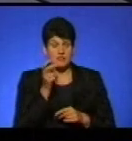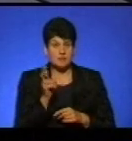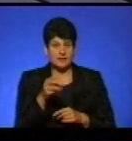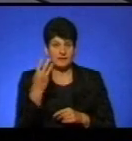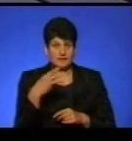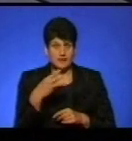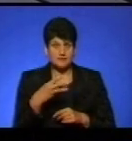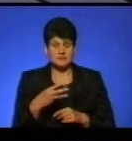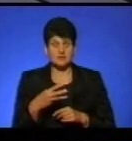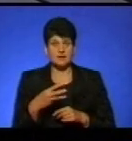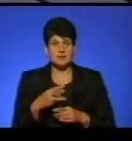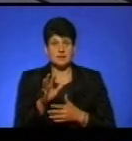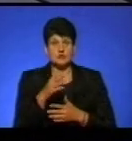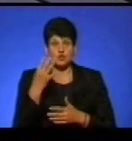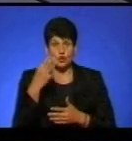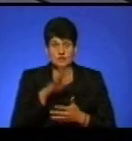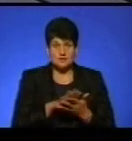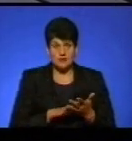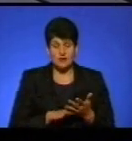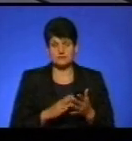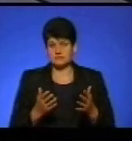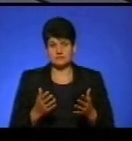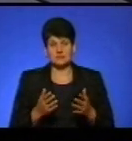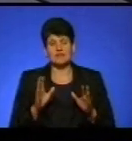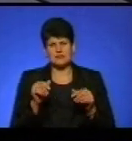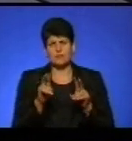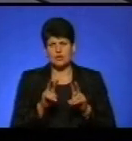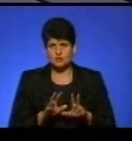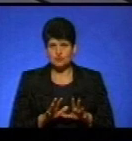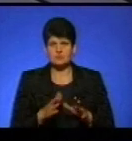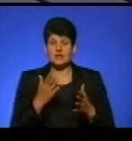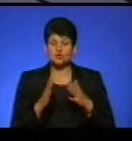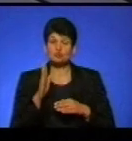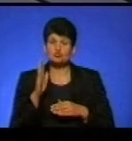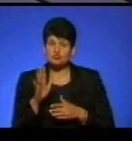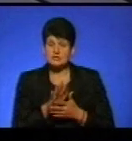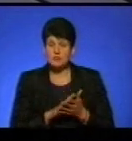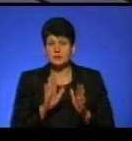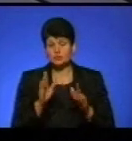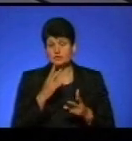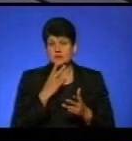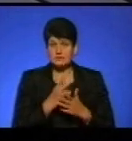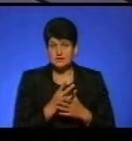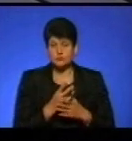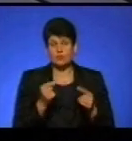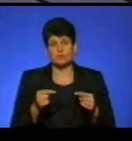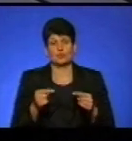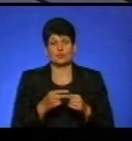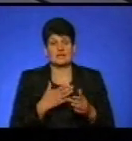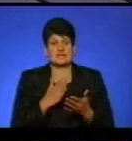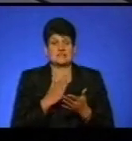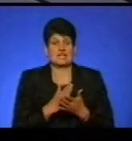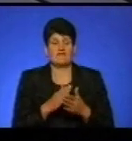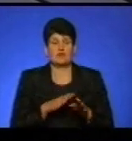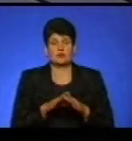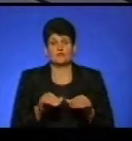що зразу знайдеться 40 заяв, і ми змушені будемо роз'єднати. Давайте ми проаналізуємо, якщо будуть заяви, ми будемо реагувати відповідно. У нас є виконавчий комітет, у нас є